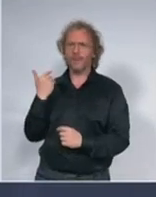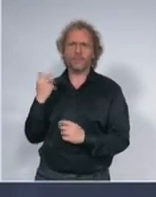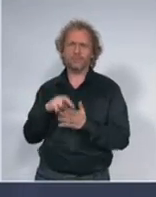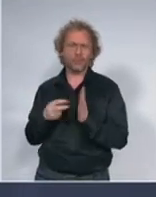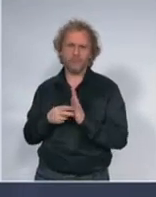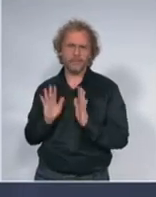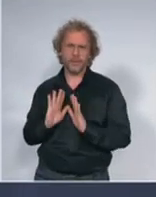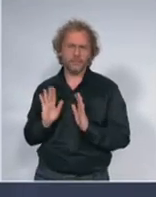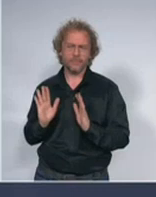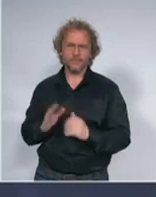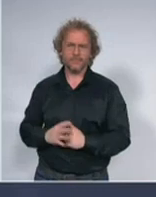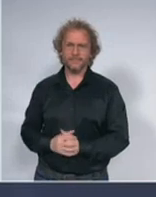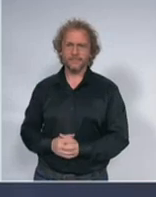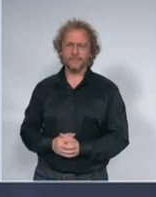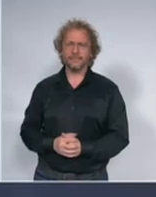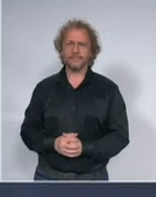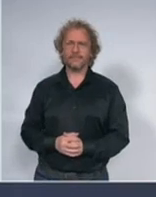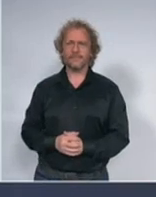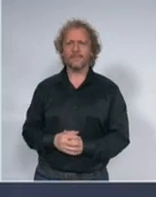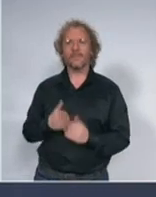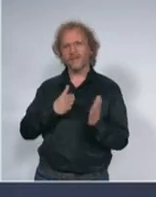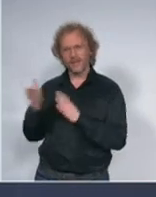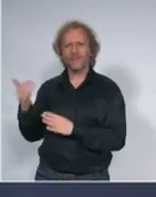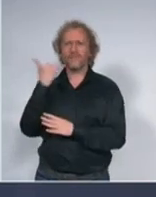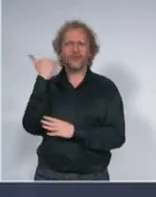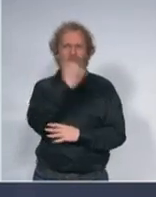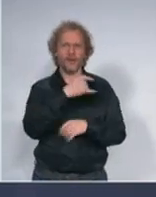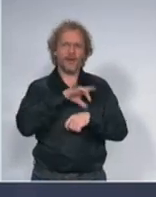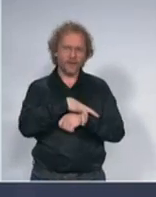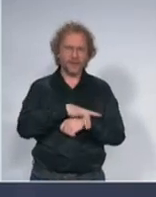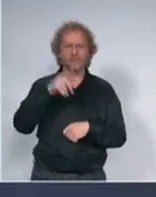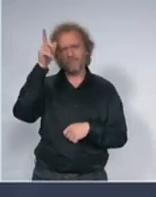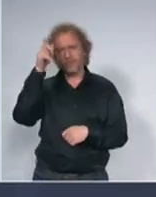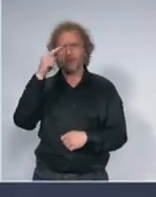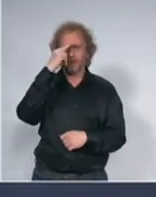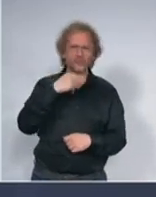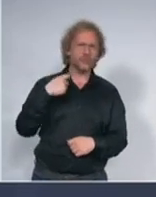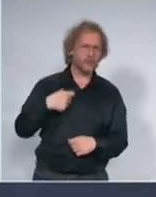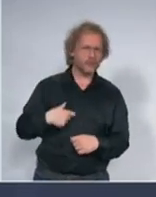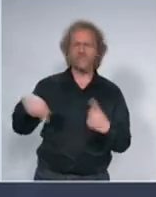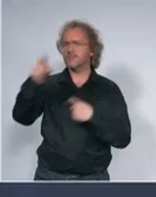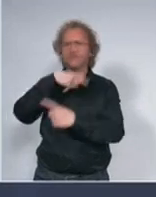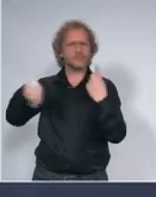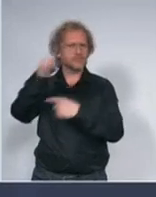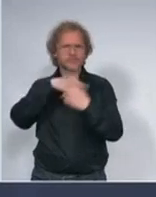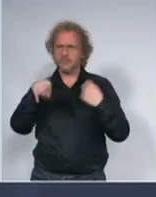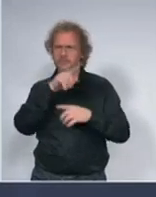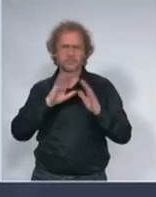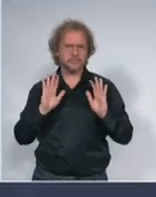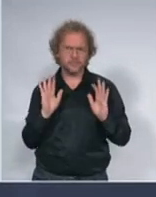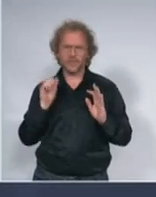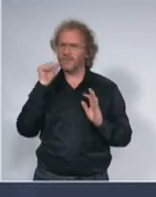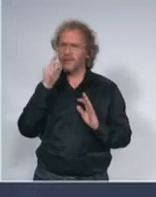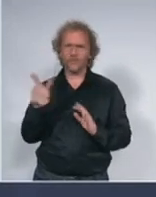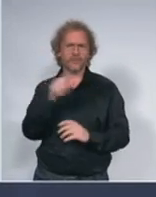su oni u kontaktu sa lekarima da li iz Beograda Niša Kragujevca svakodnevno i to